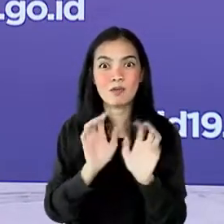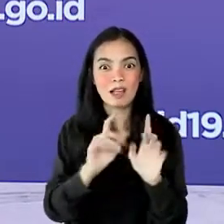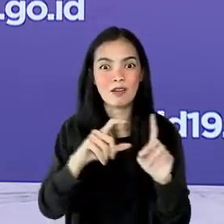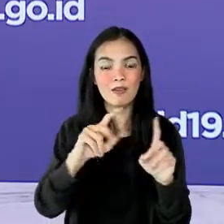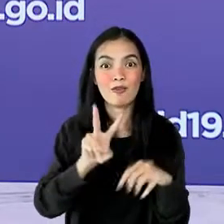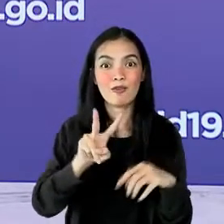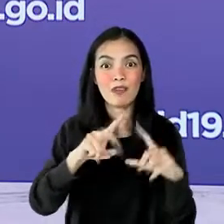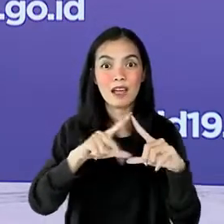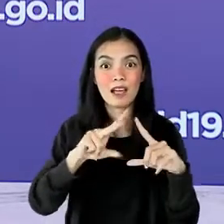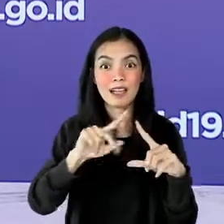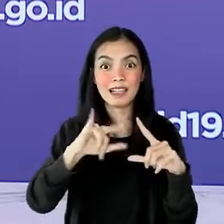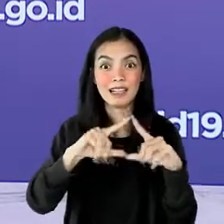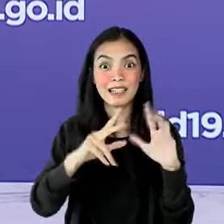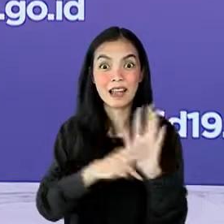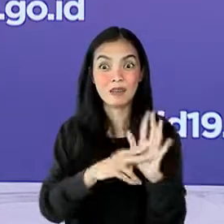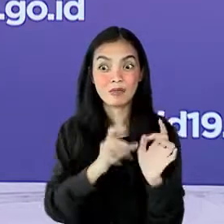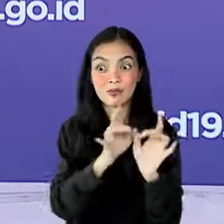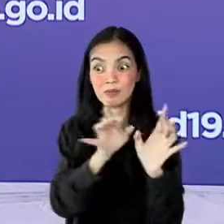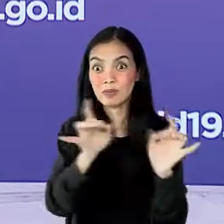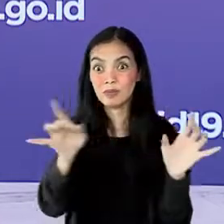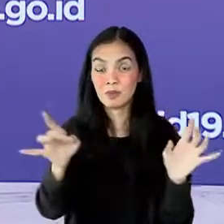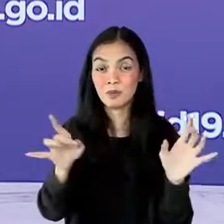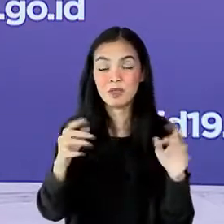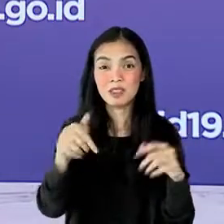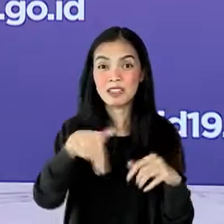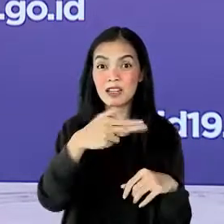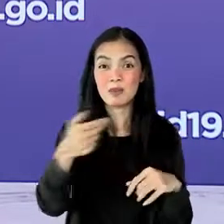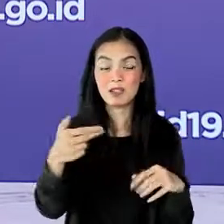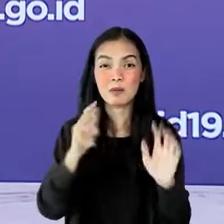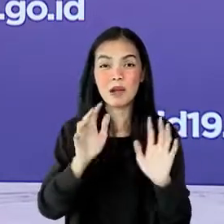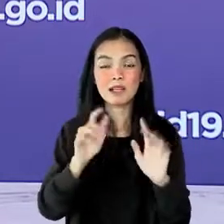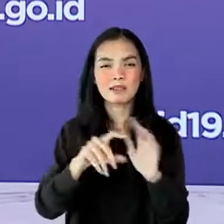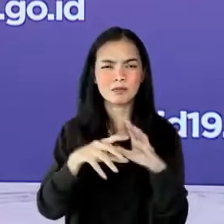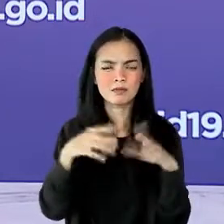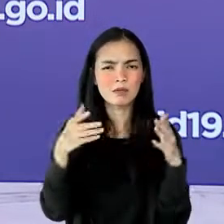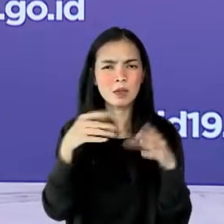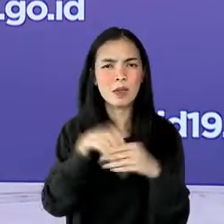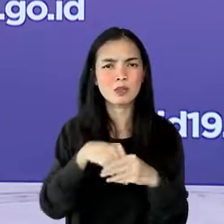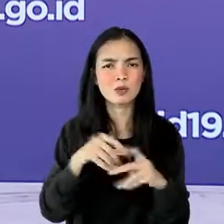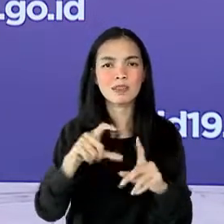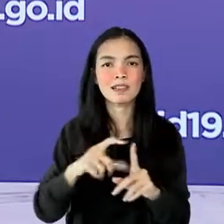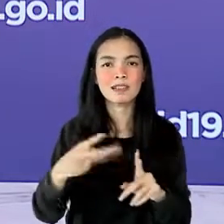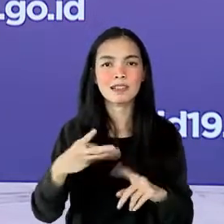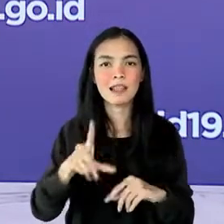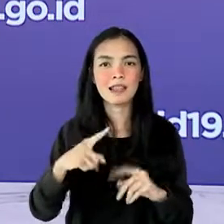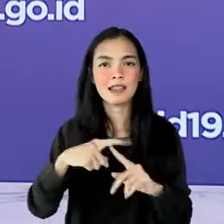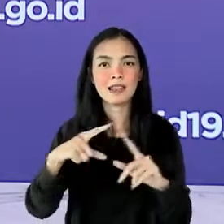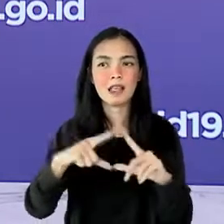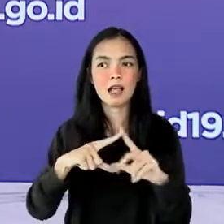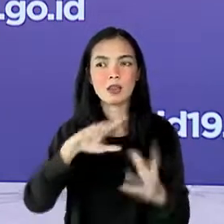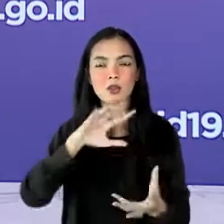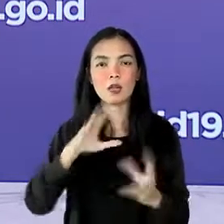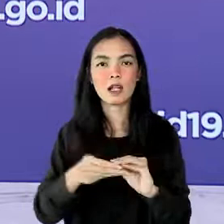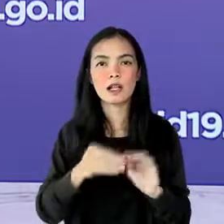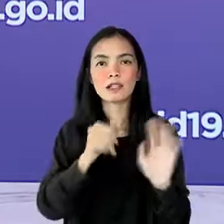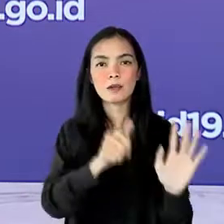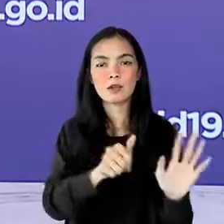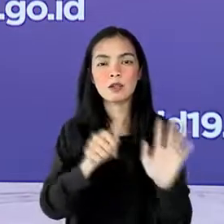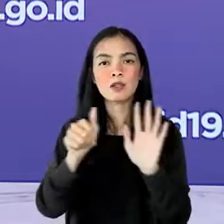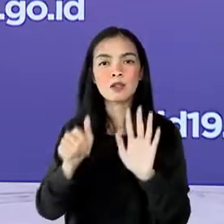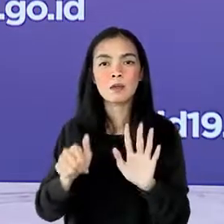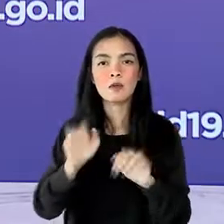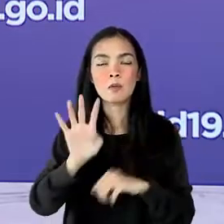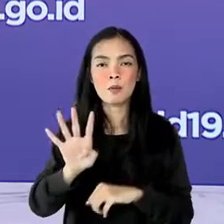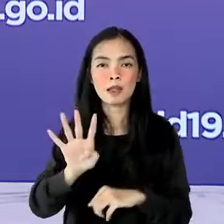masuk ke Indonesia, khususnya varian Delta yang telah mencapai 661 kasus